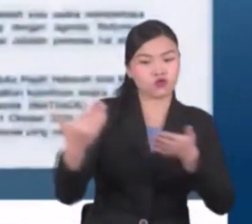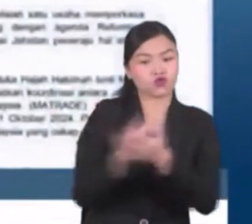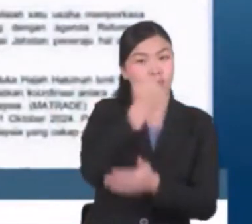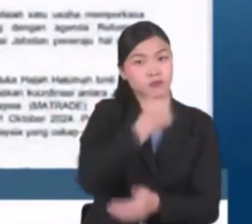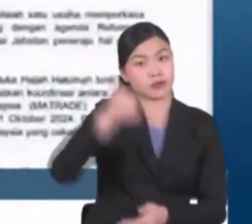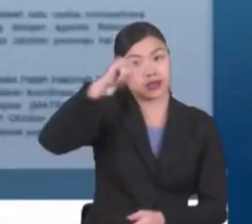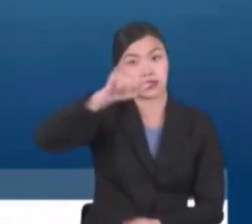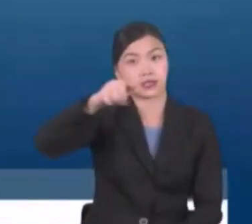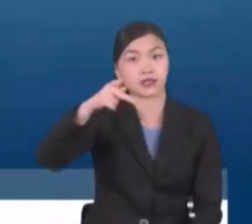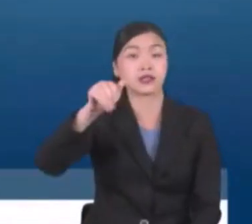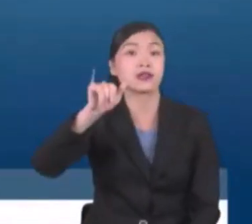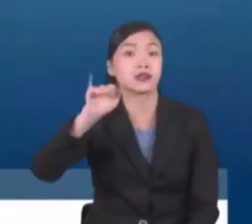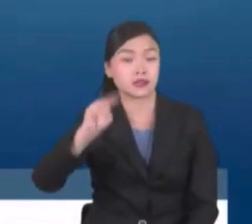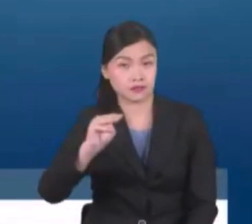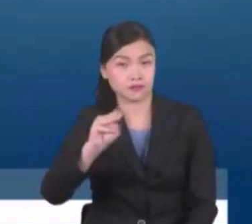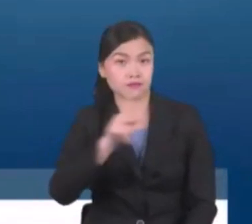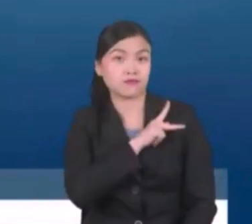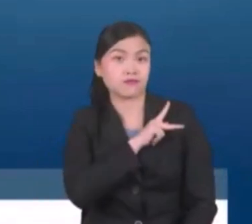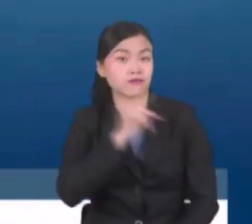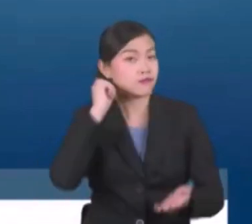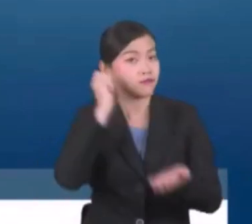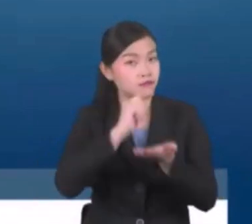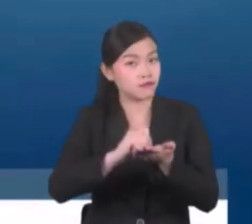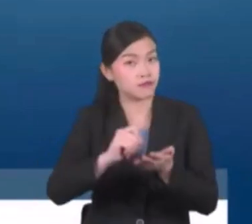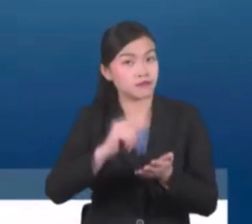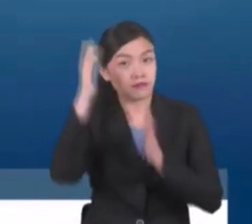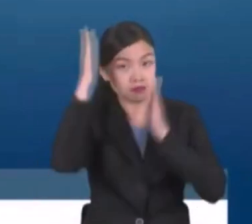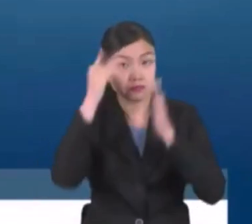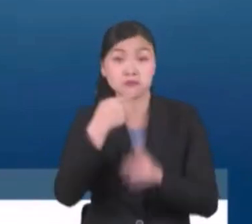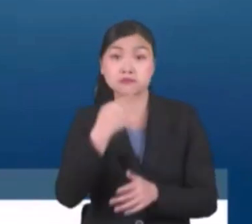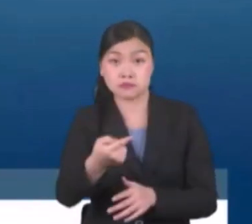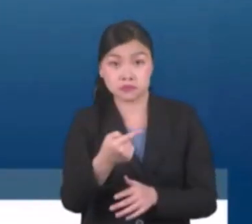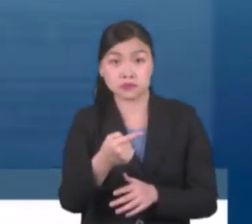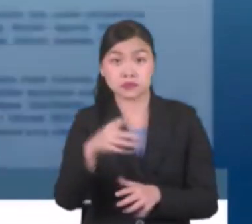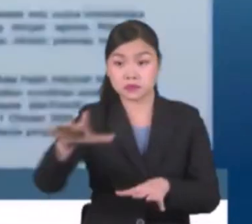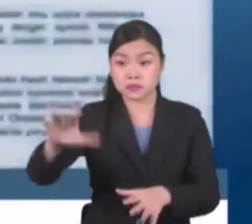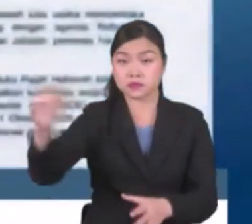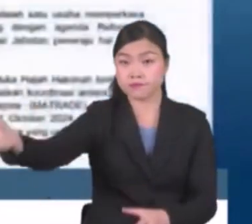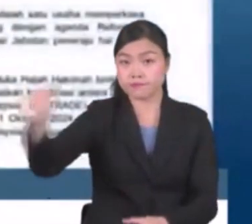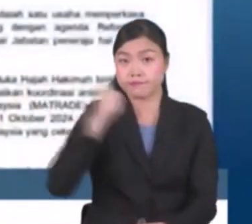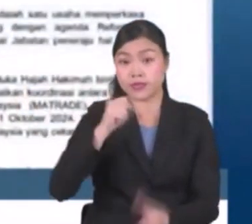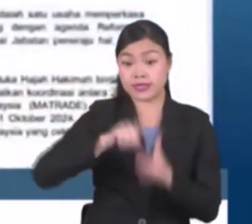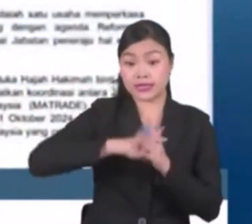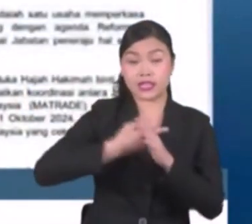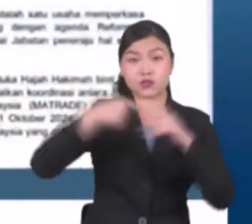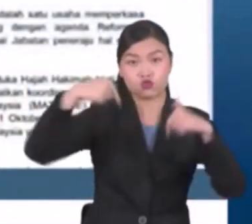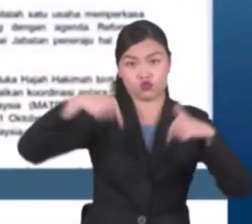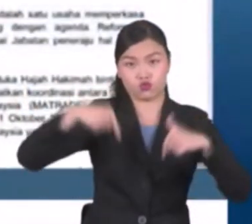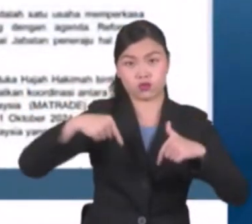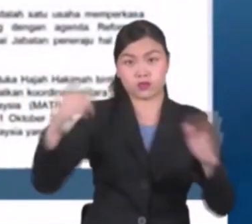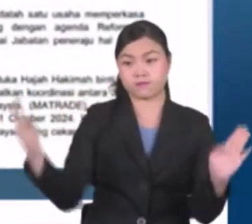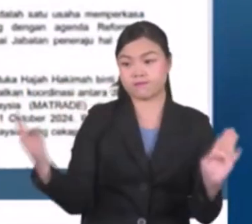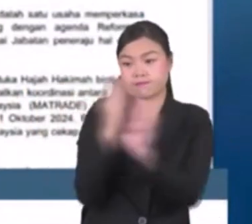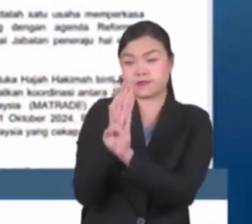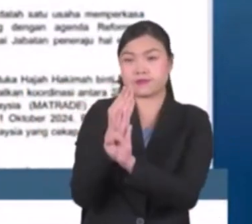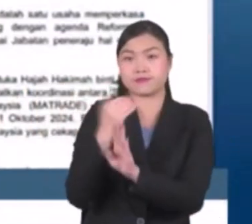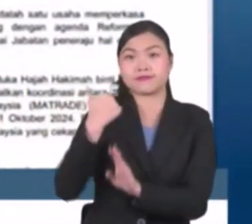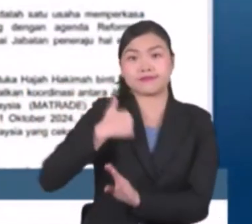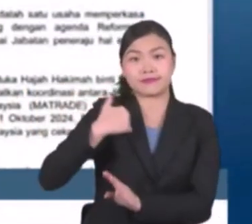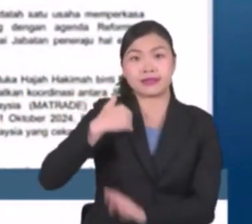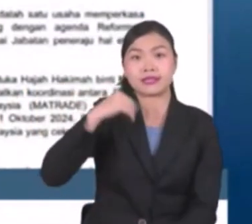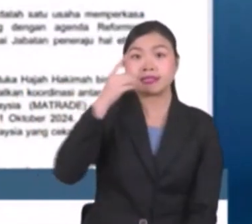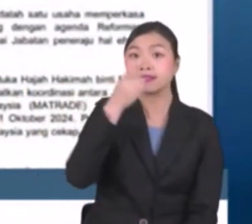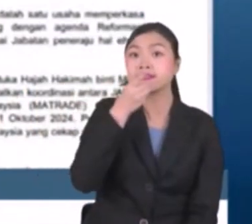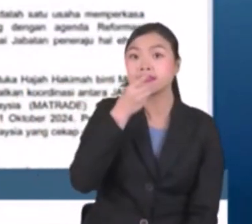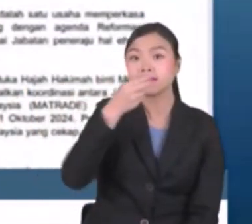Situasi Negara Tan Sri Syamsul Azri Abu Bakar memaklumkan pelantikan itu berkuatkuasa hari ini bagi menggantikan penyandangnya